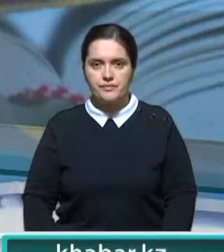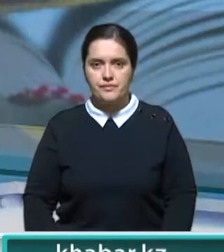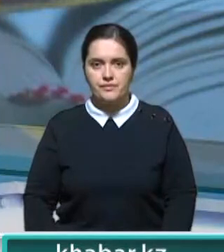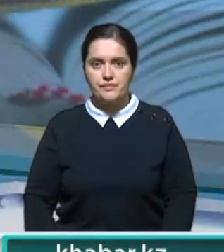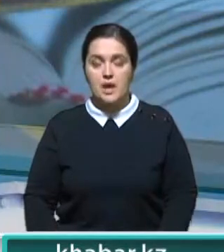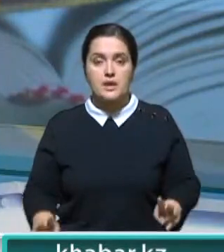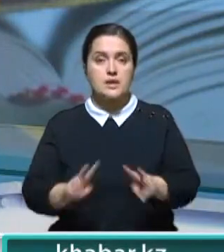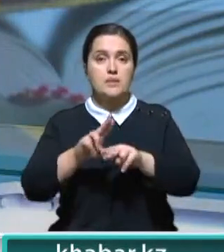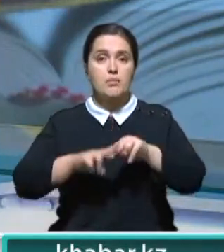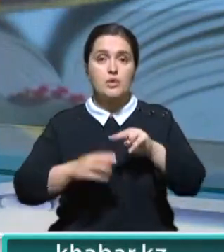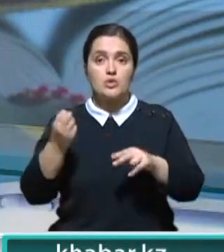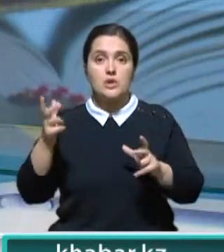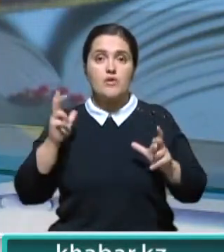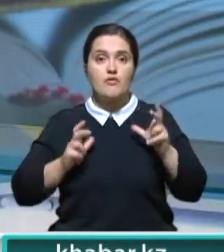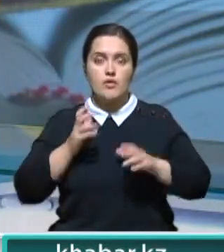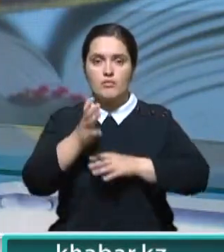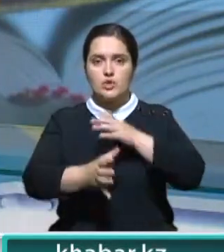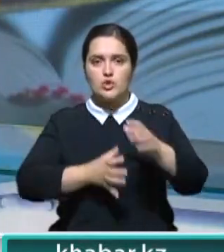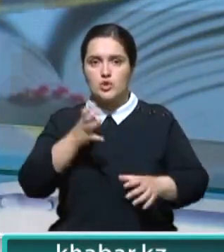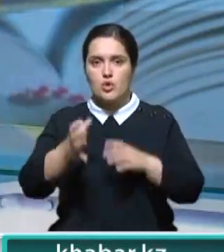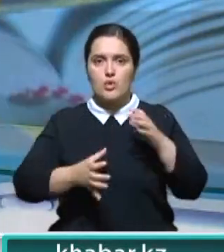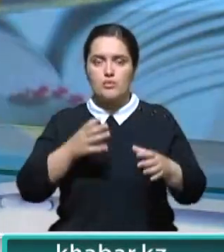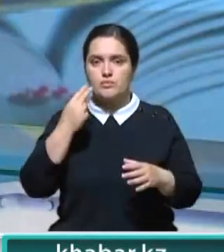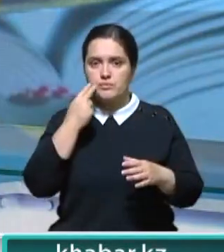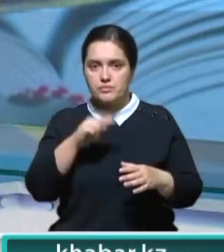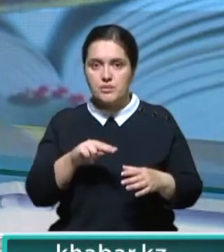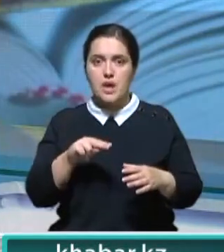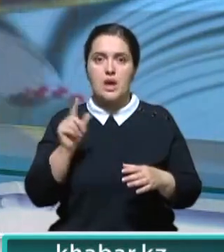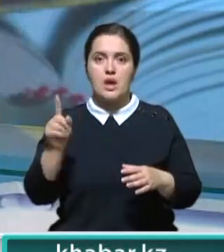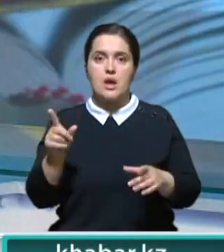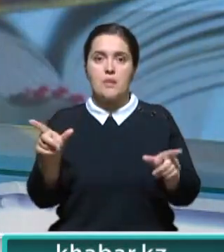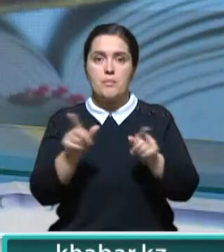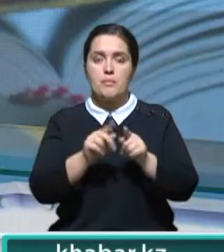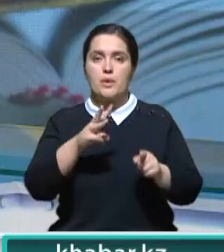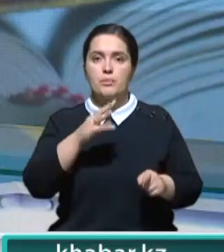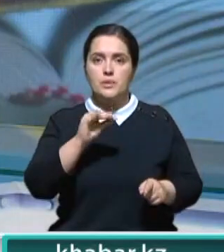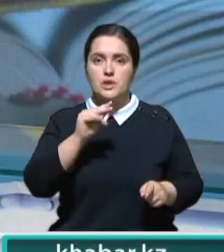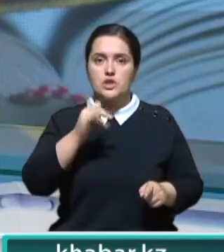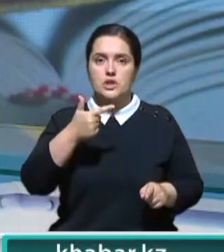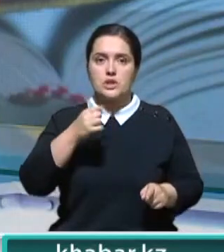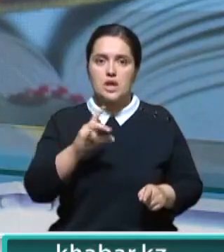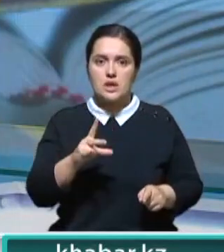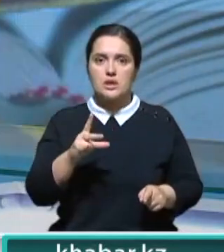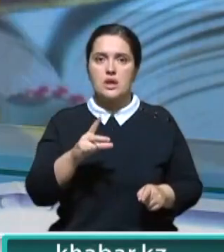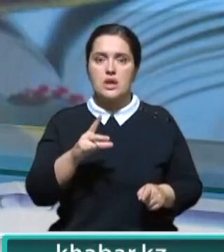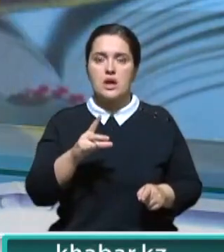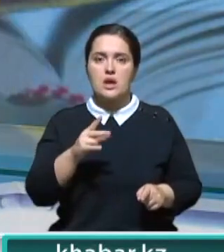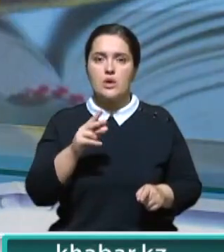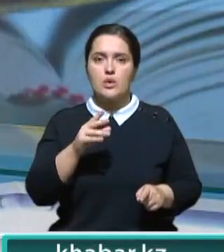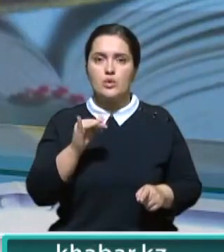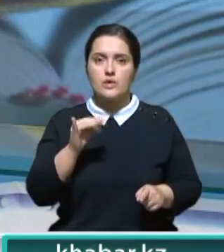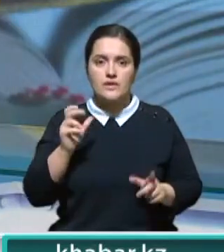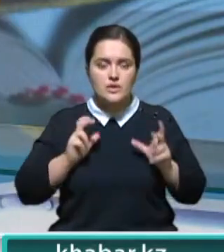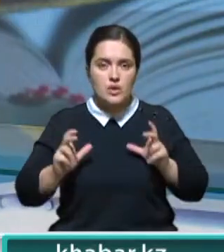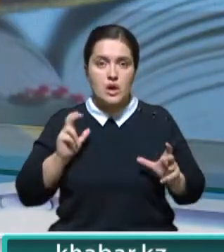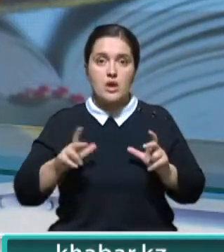В столице построят еще один международный вуз. Его возводят в партнерстве с Мичиган State University. Сегодня